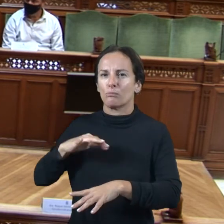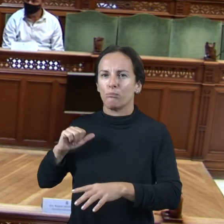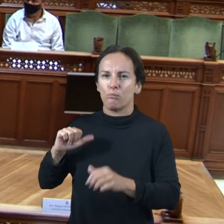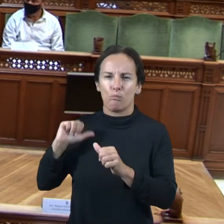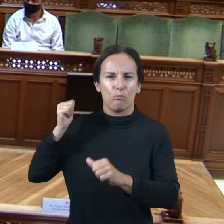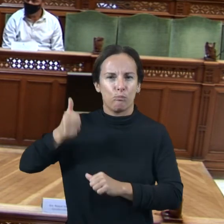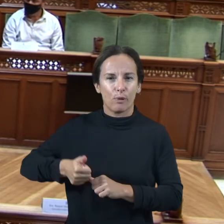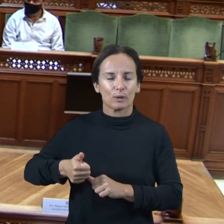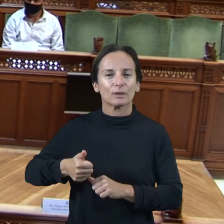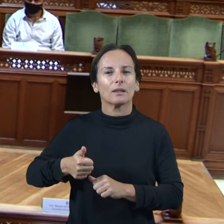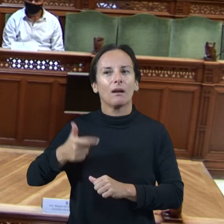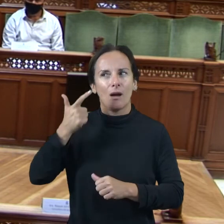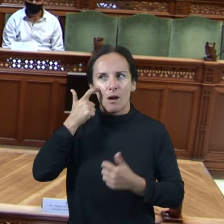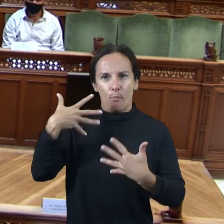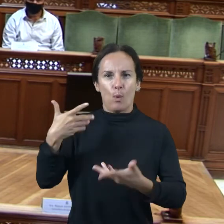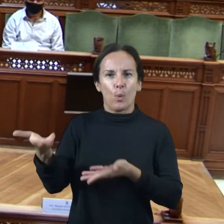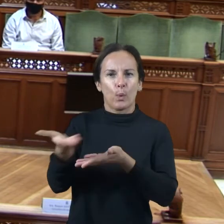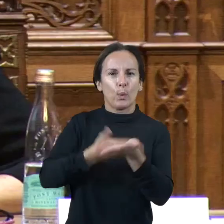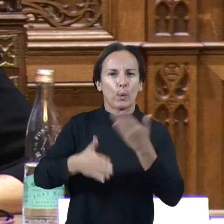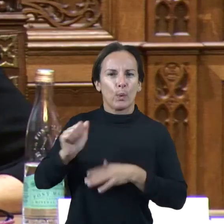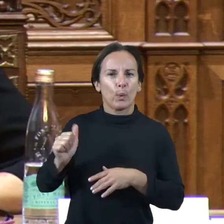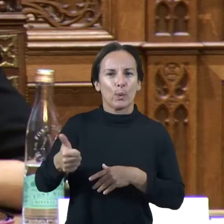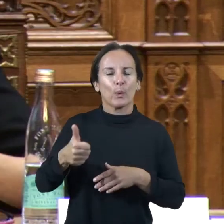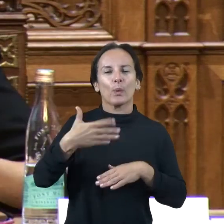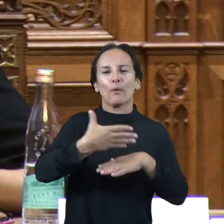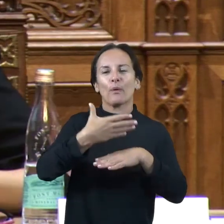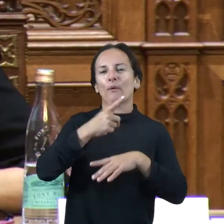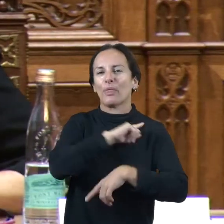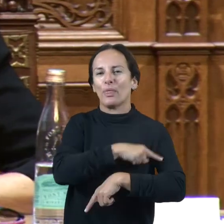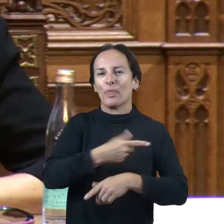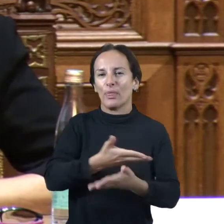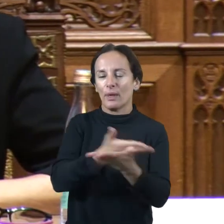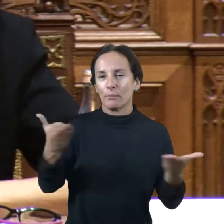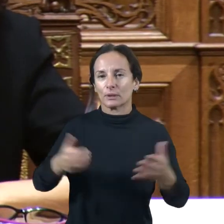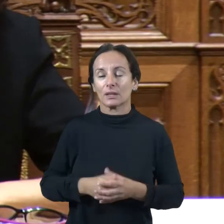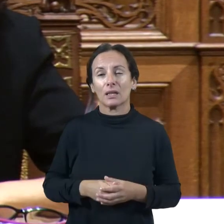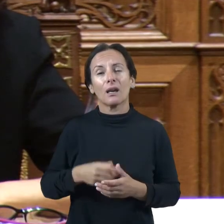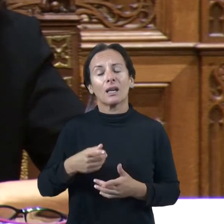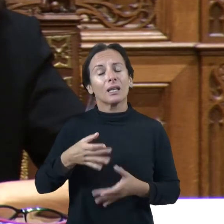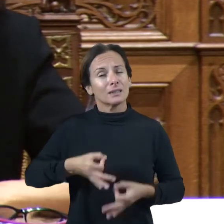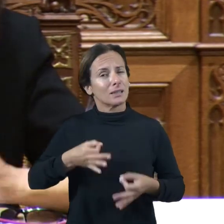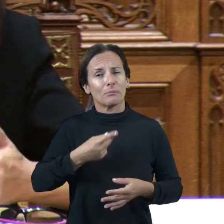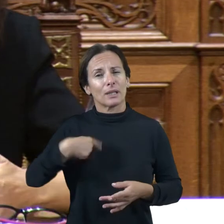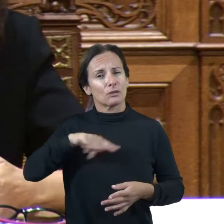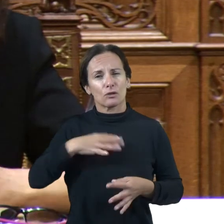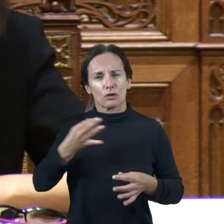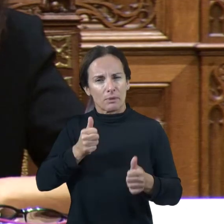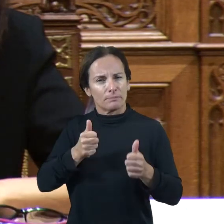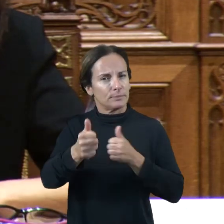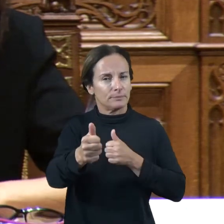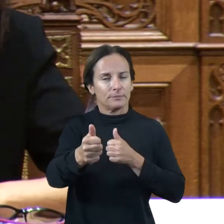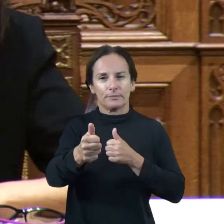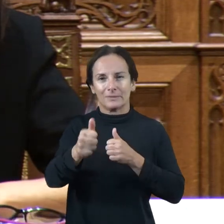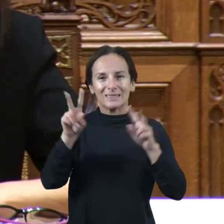explicant tots tot el que hem aportat tots que acabem en aquest sentit sempre sempre anàu per endavant una passa per endavant i que estic segura també que en aquest